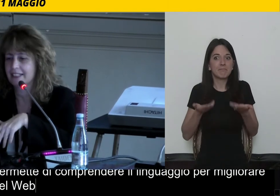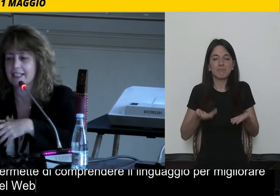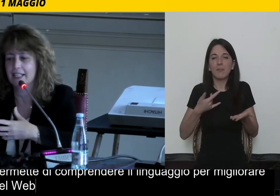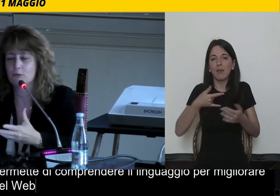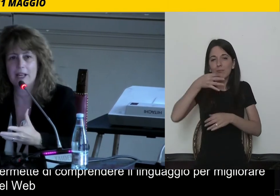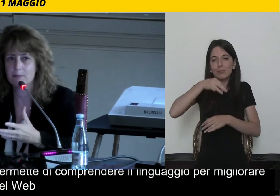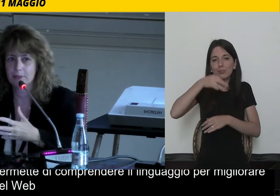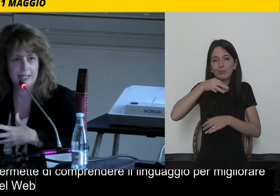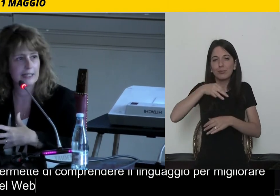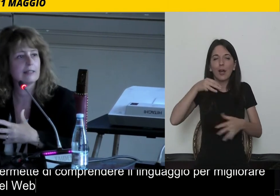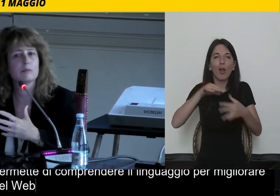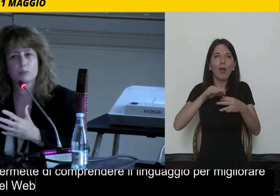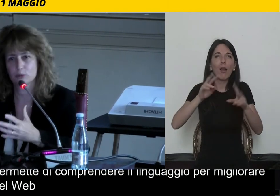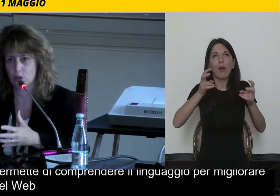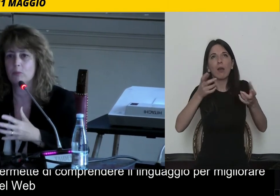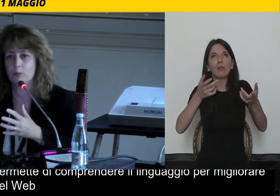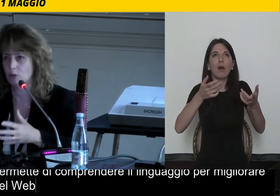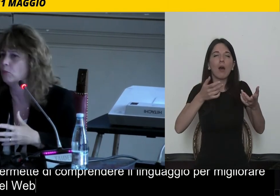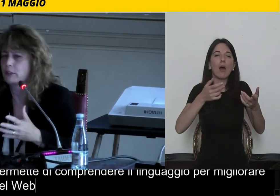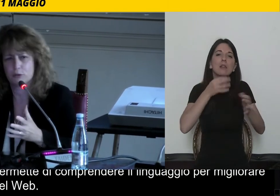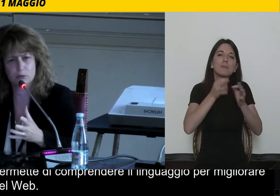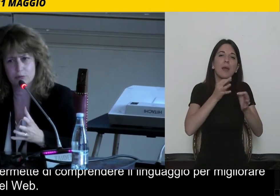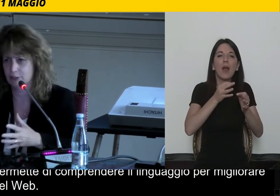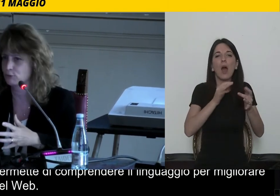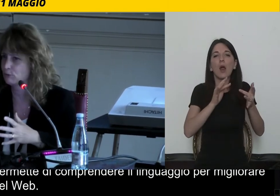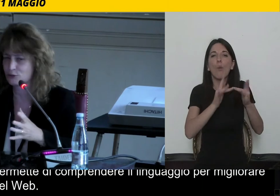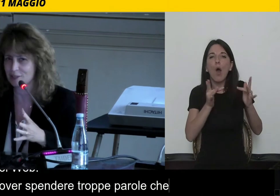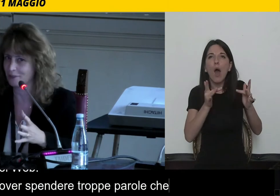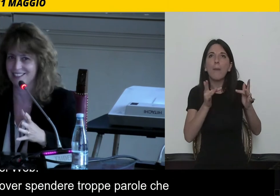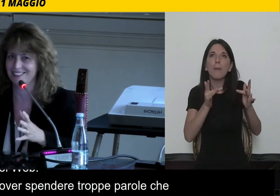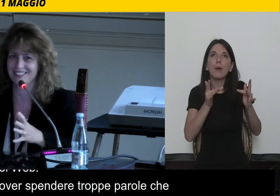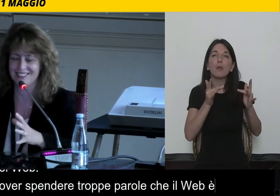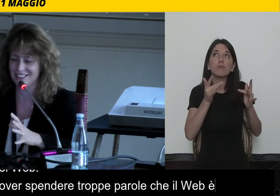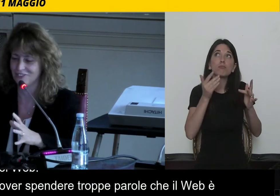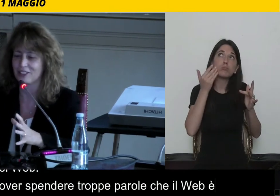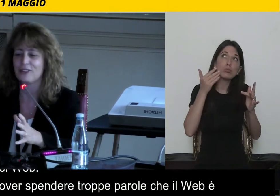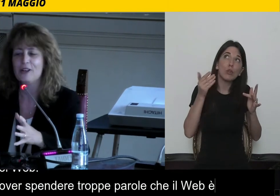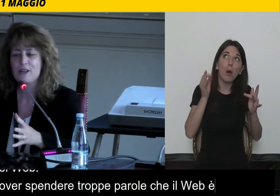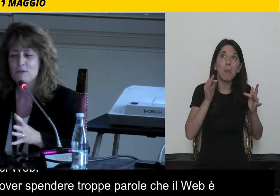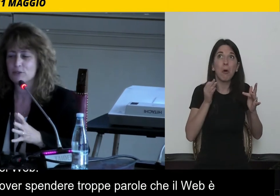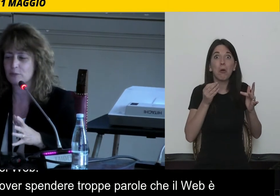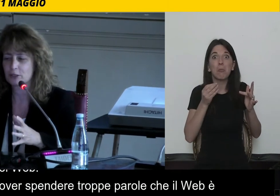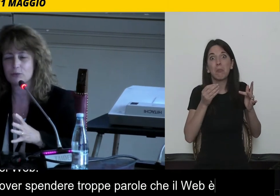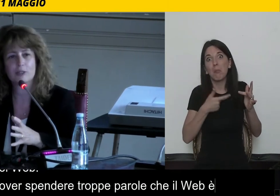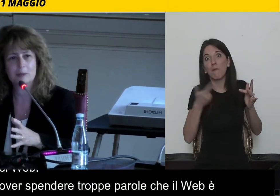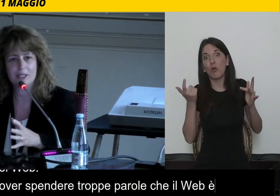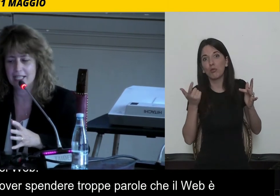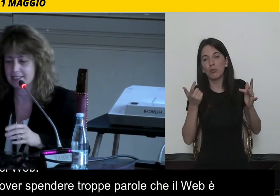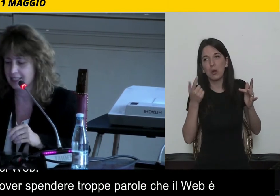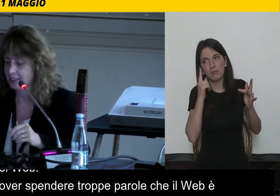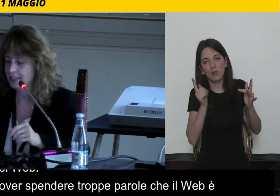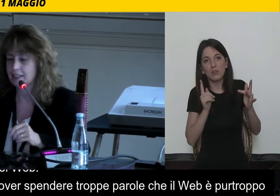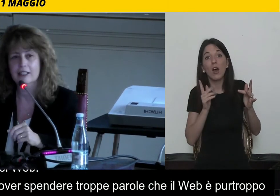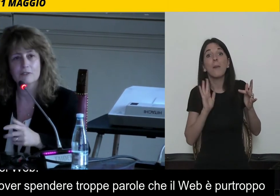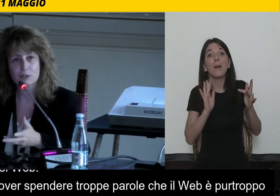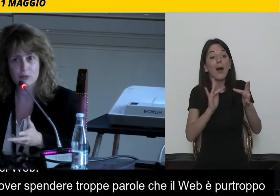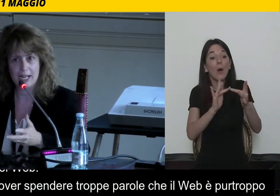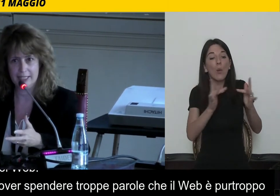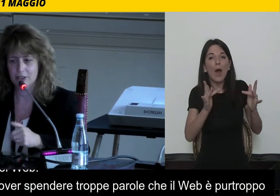per dire che il web è purtroppo, o per fortuna non saprei dire davvero, soprattutto un'esperienza